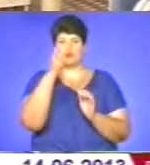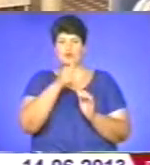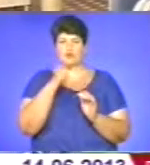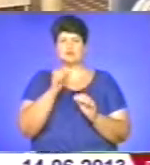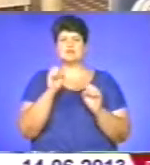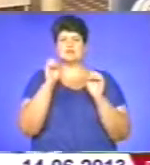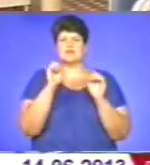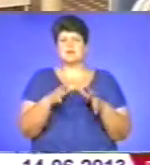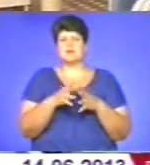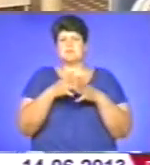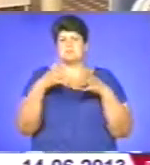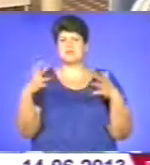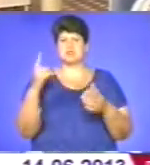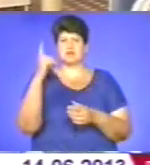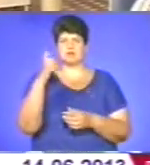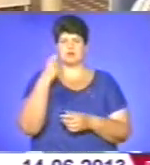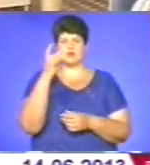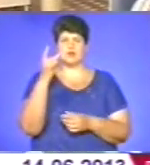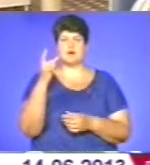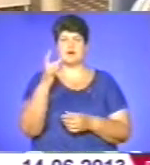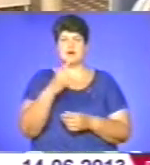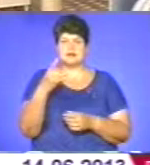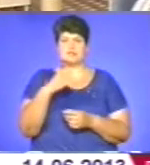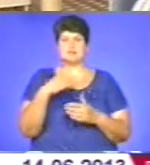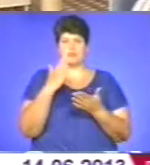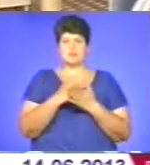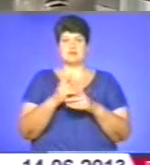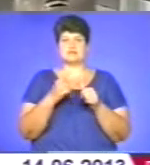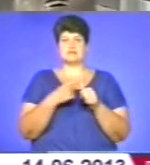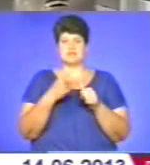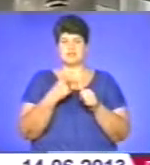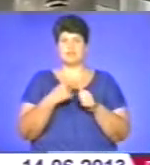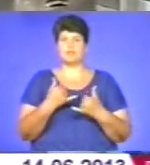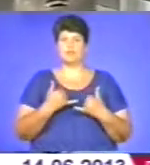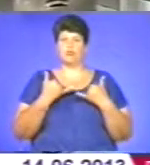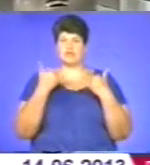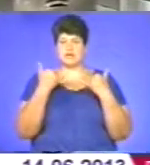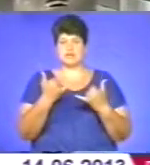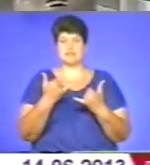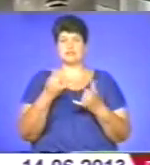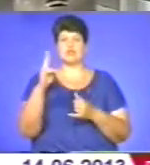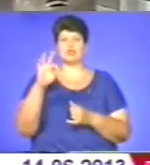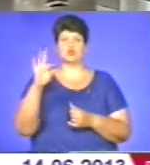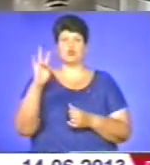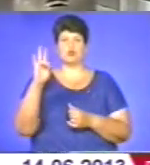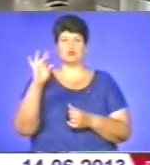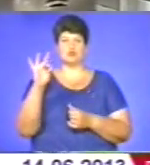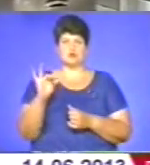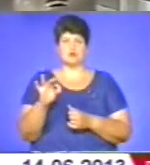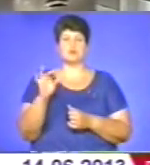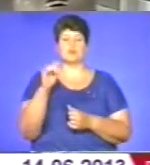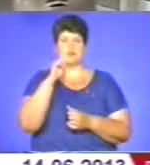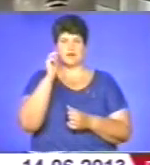понад сотню разів. Тому носить звання «Почесний донор України». Я як медик знаю, що я комусь